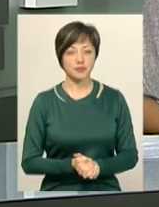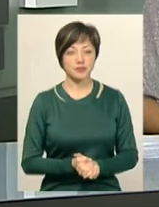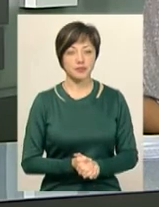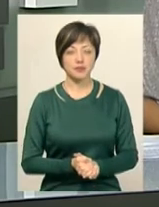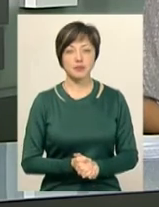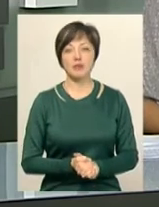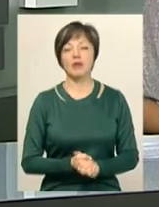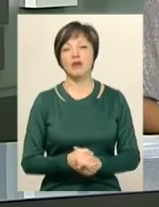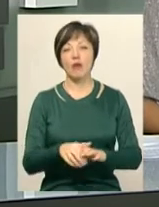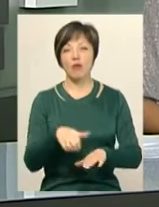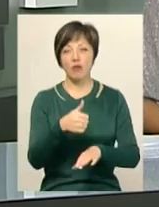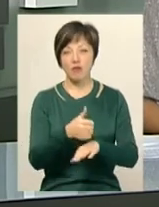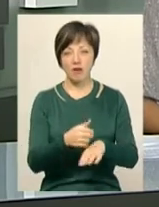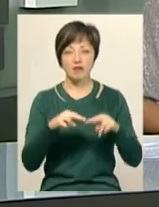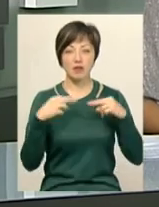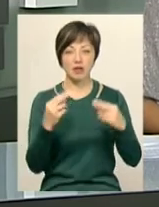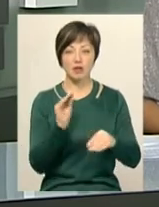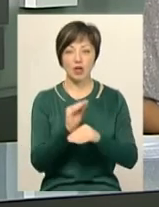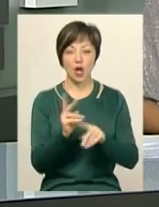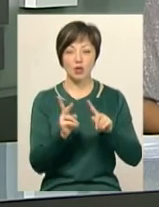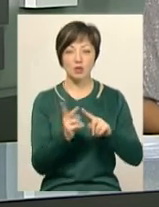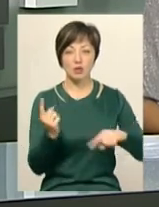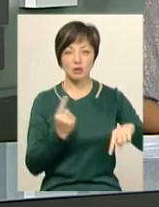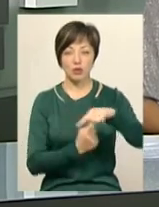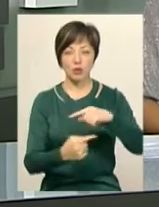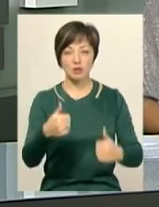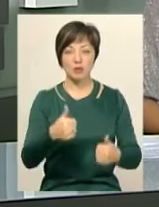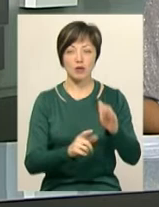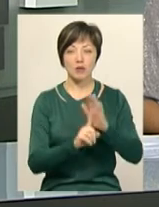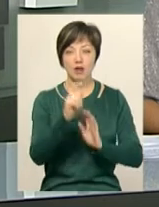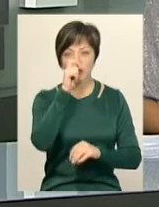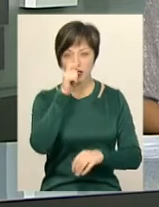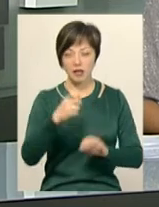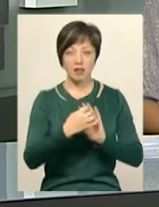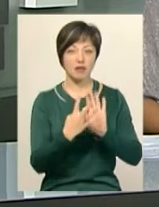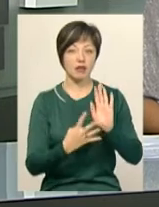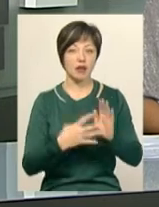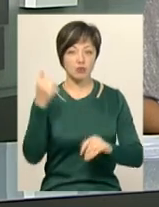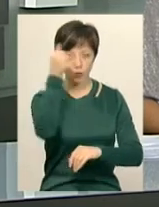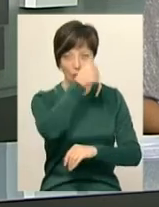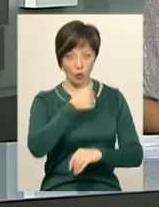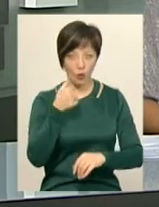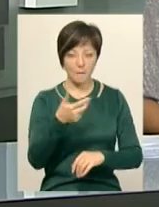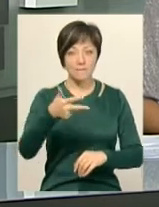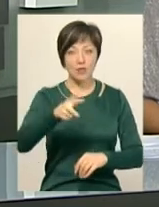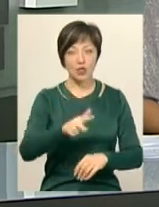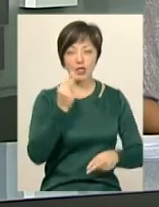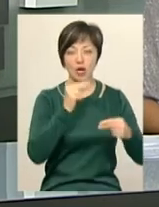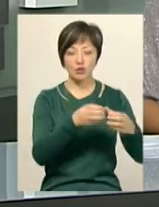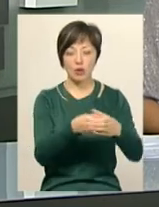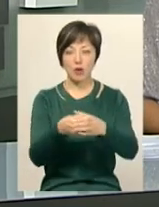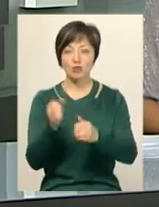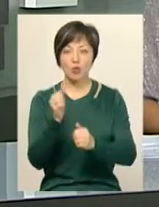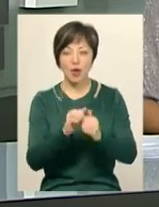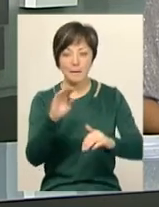Микола Кузнецов додає, друге коло змагань розпочнеться в квітні 2019 року, де по три кращих команди з кожної